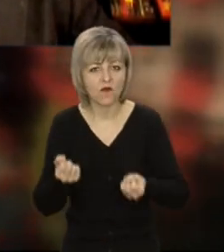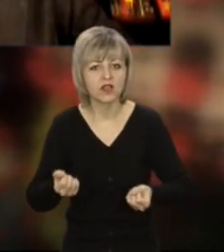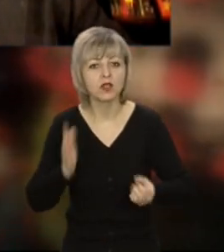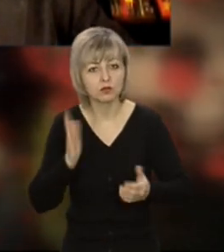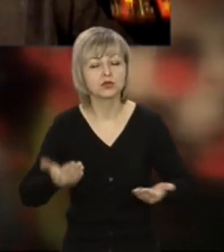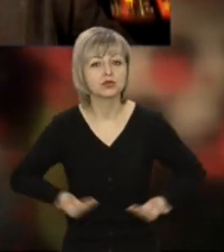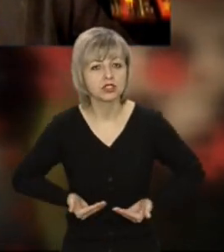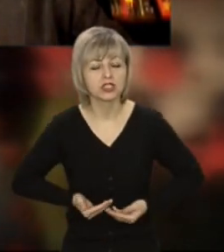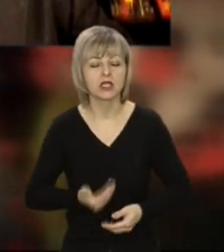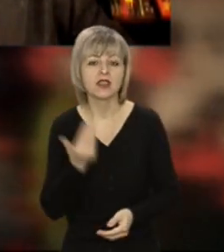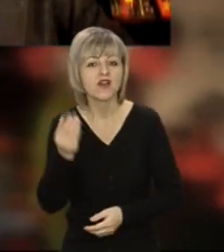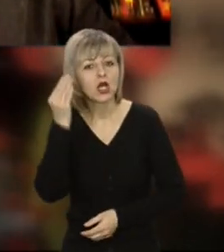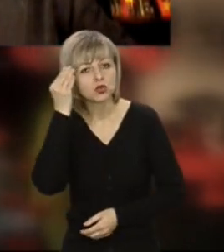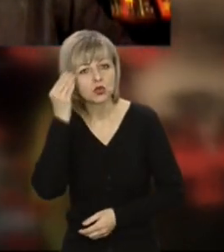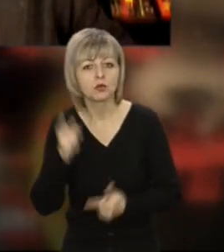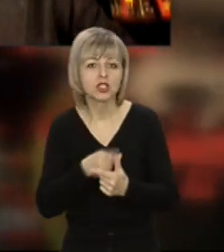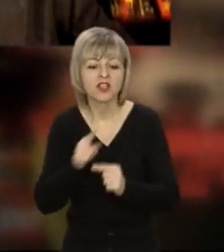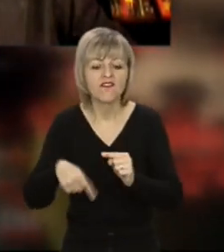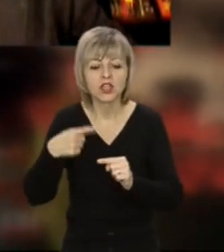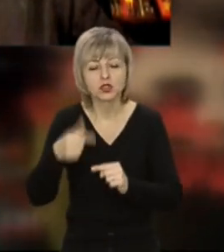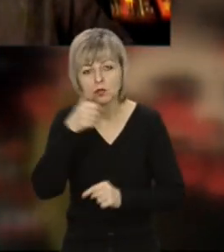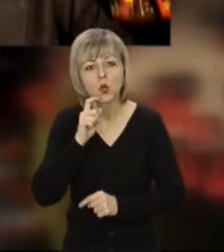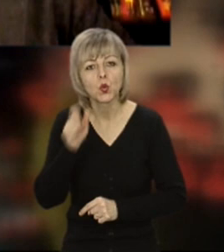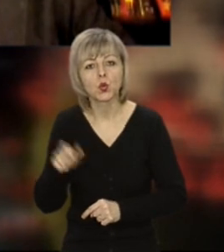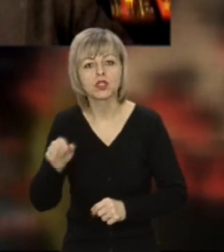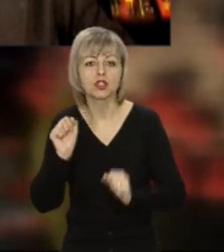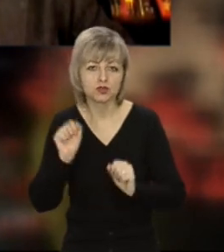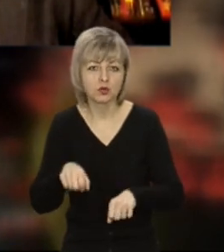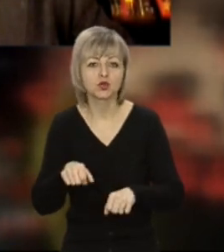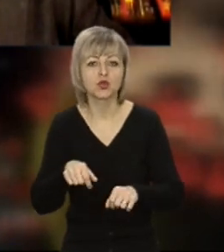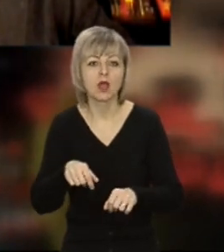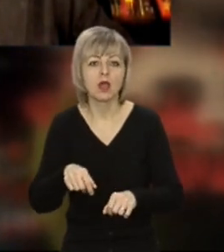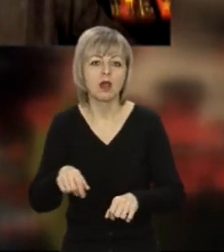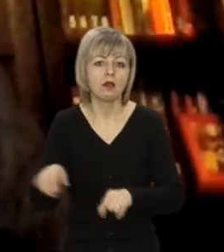На вашу думку, чи зможуть уже в наступному році українці зняти маски?